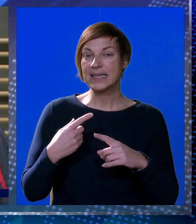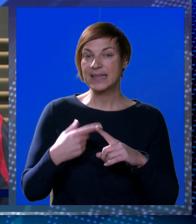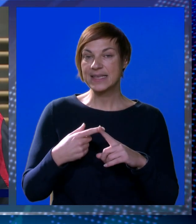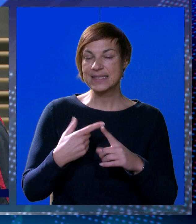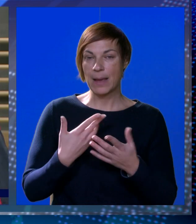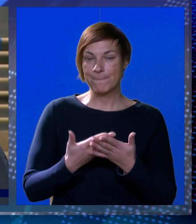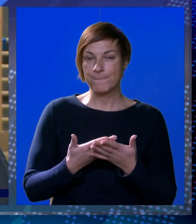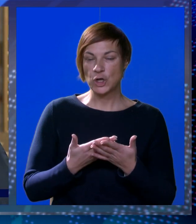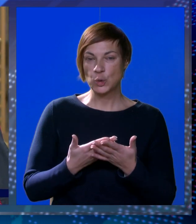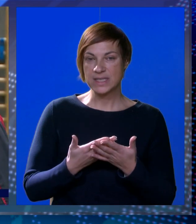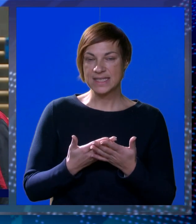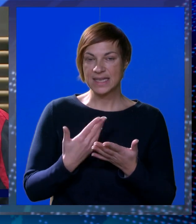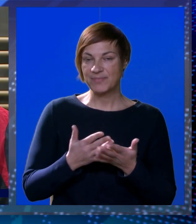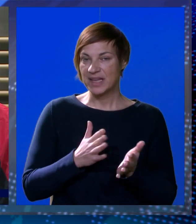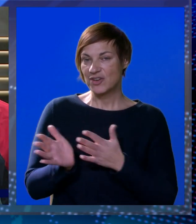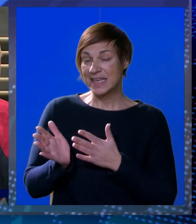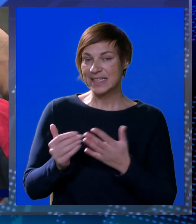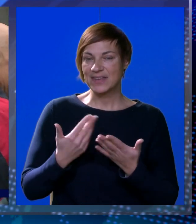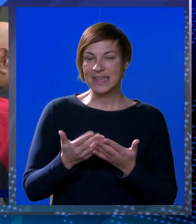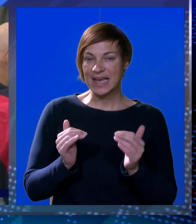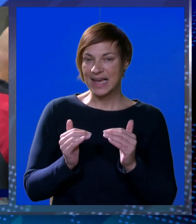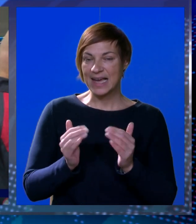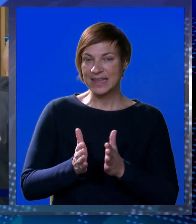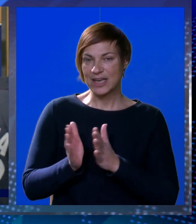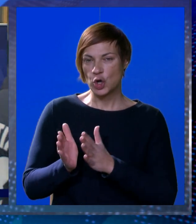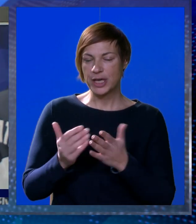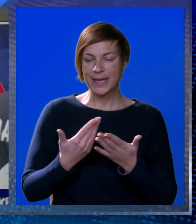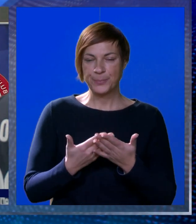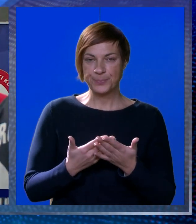70+, iako je on čak i izvan te kategorije.